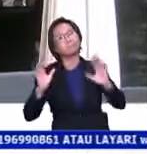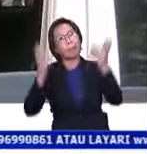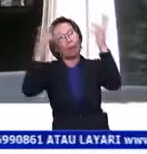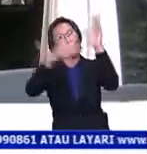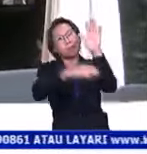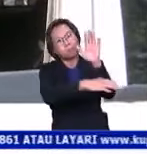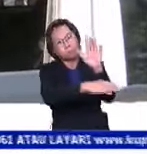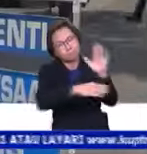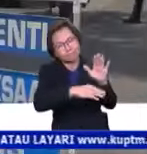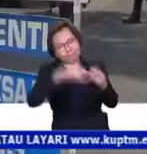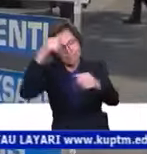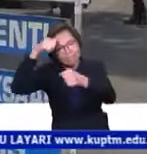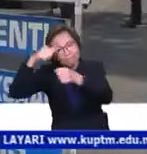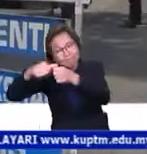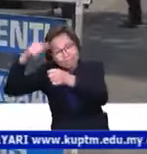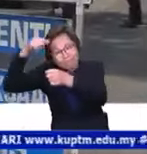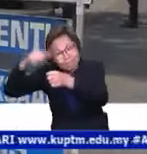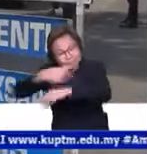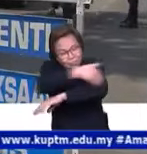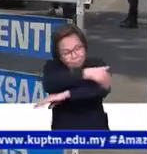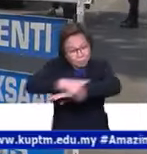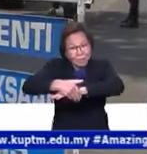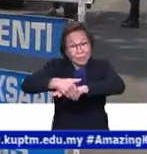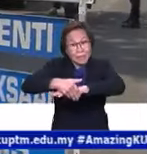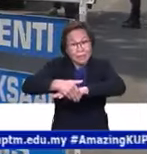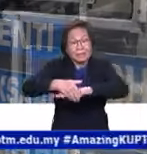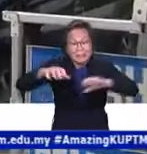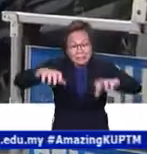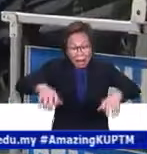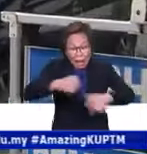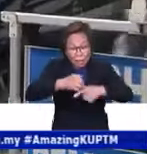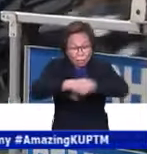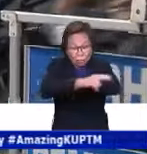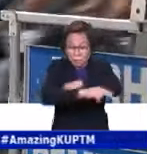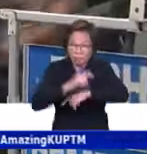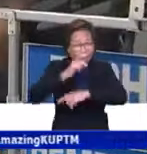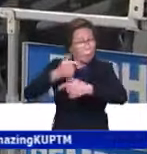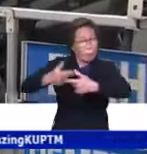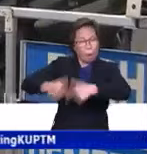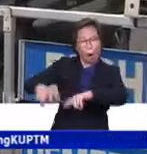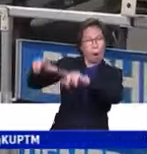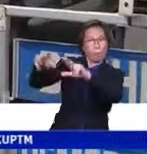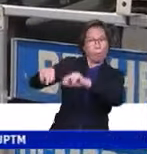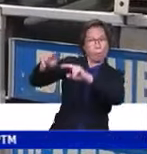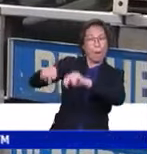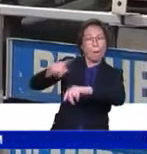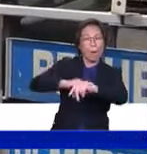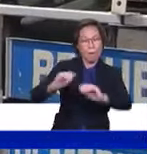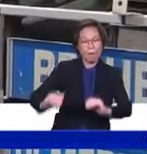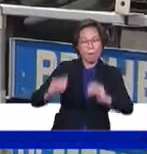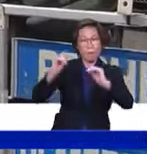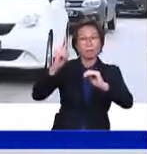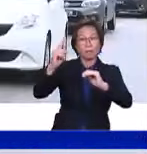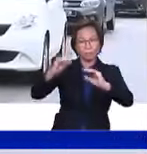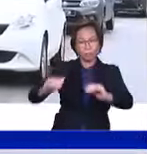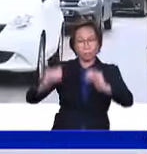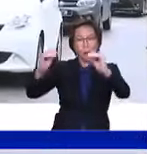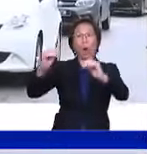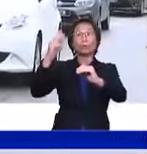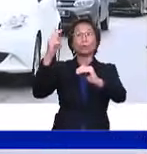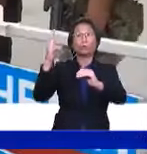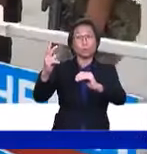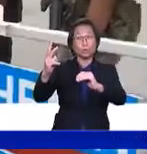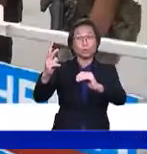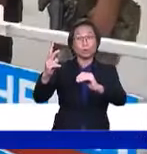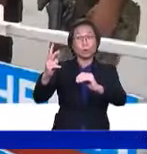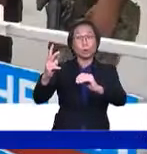Justru beliau mengingatkan bahawa merentas daerah dan negeri masih belum dibenarkan ketika pelaksanaan Fasa 1 dan 2 Pelan